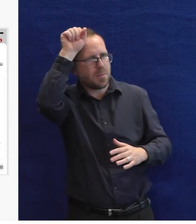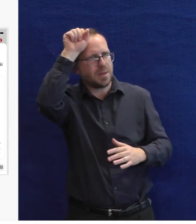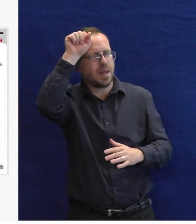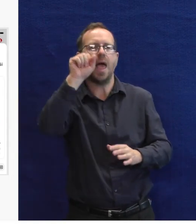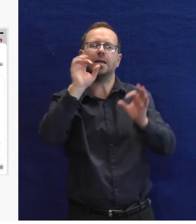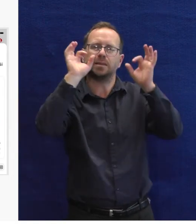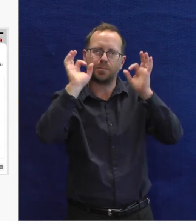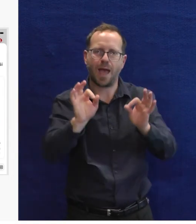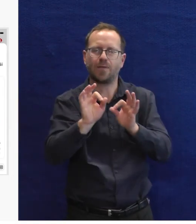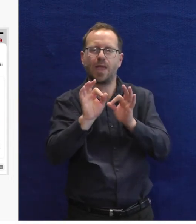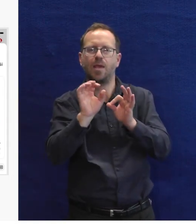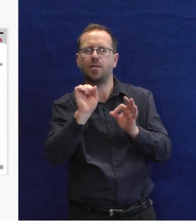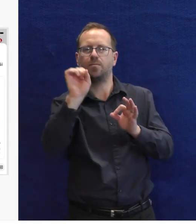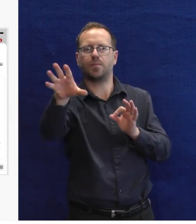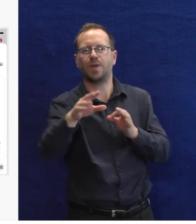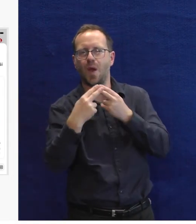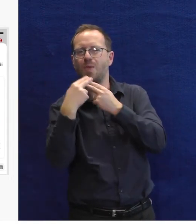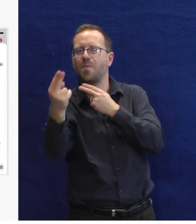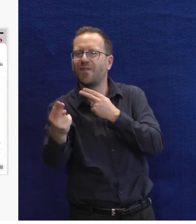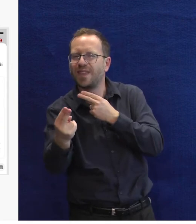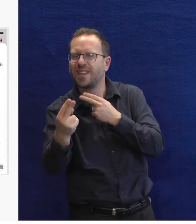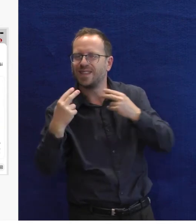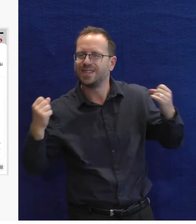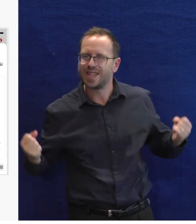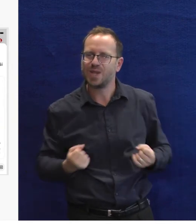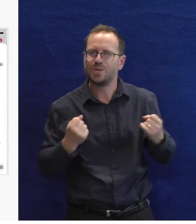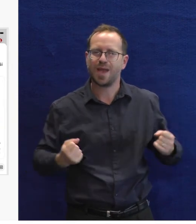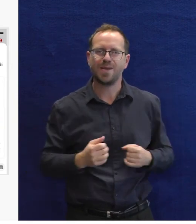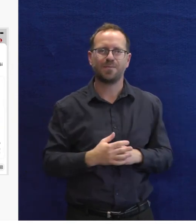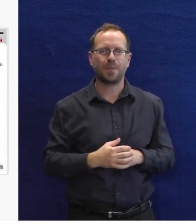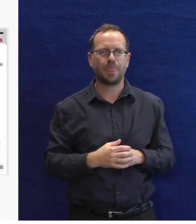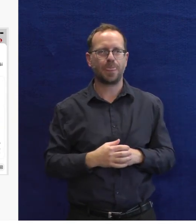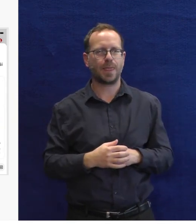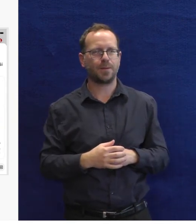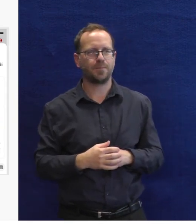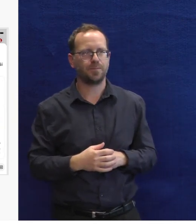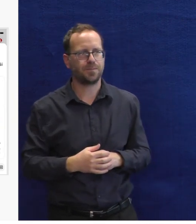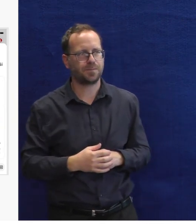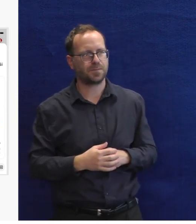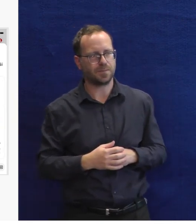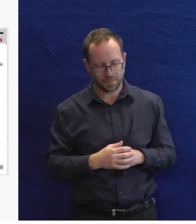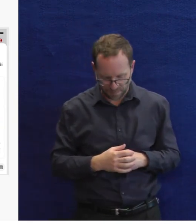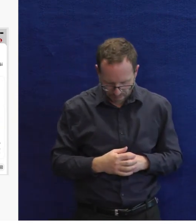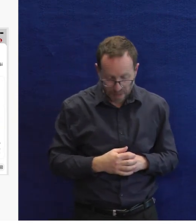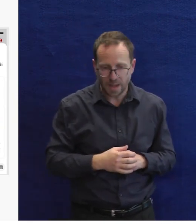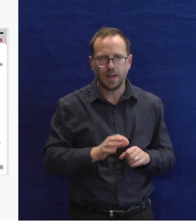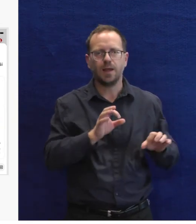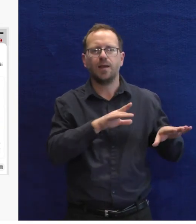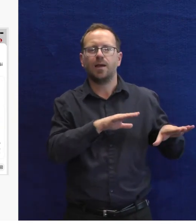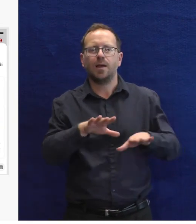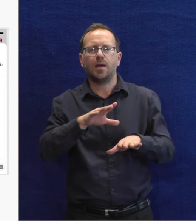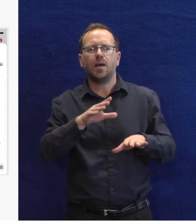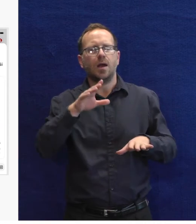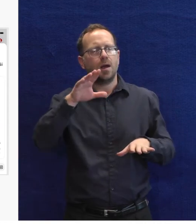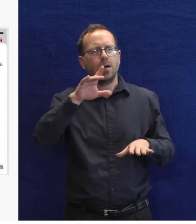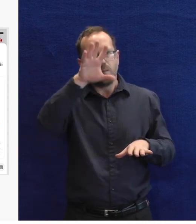snažíme tohleto taky umět a pochopit a správně zodpovědět. Jak jsem řekl, správně zodpovědět. Určitě a